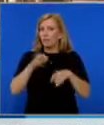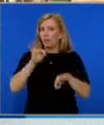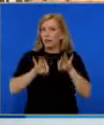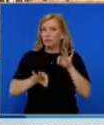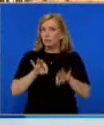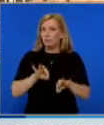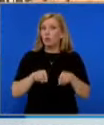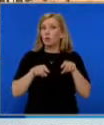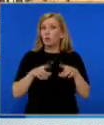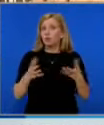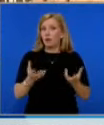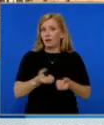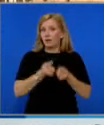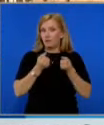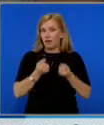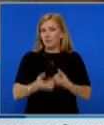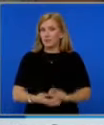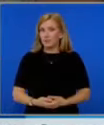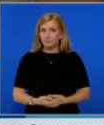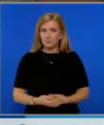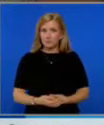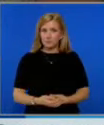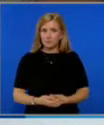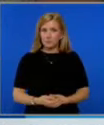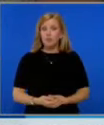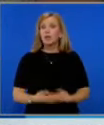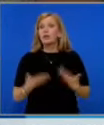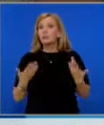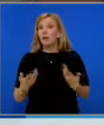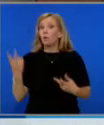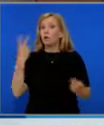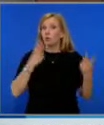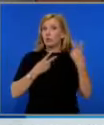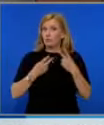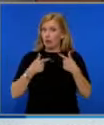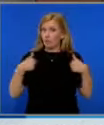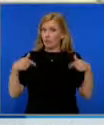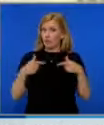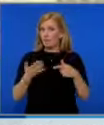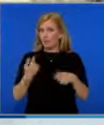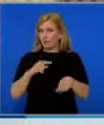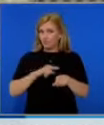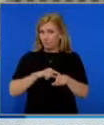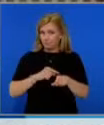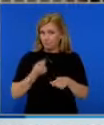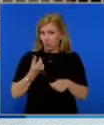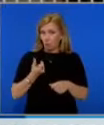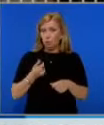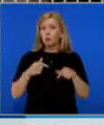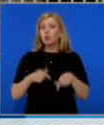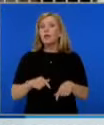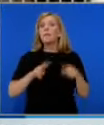установявана при разследване на подобен вид престъпления. Това, което научихме обаче преди минути, че Паскал Апостолов